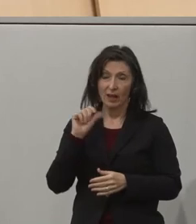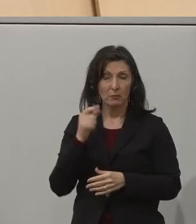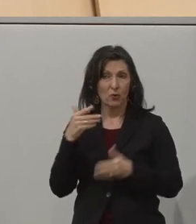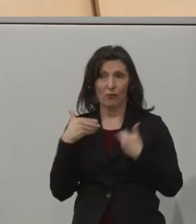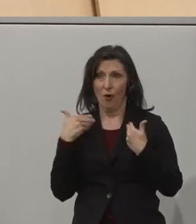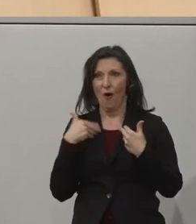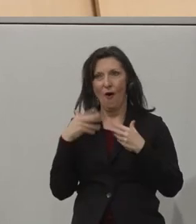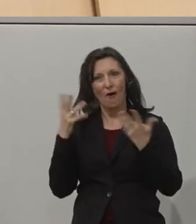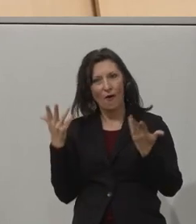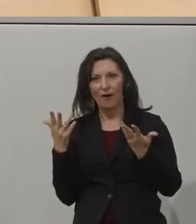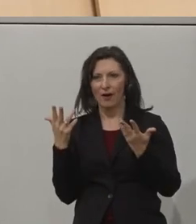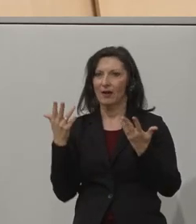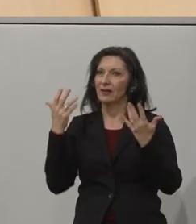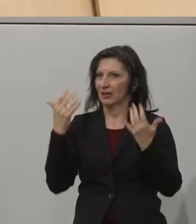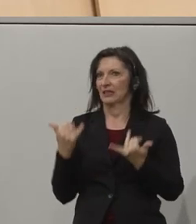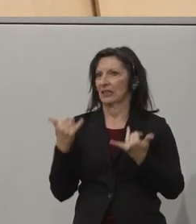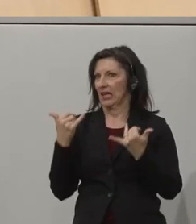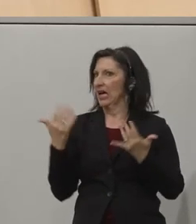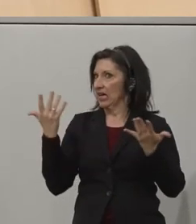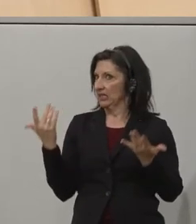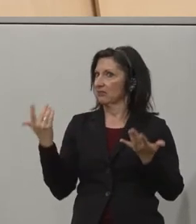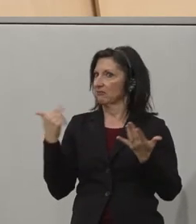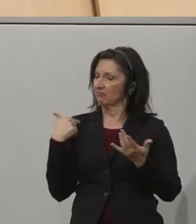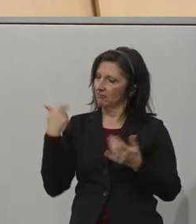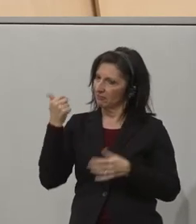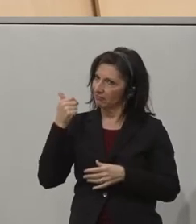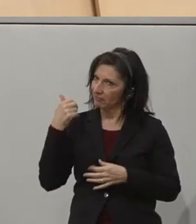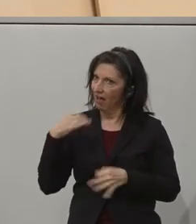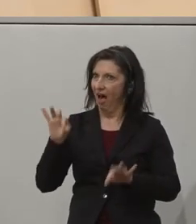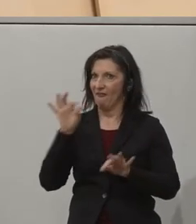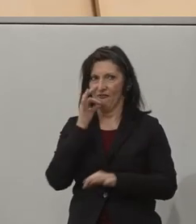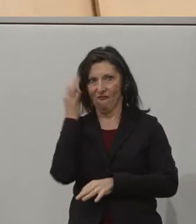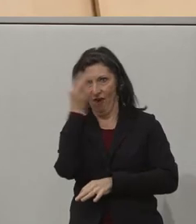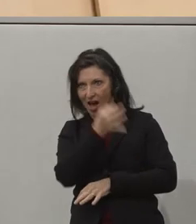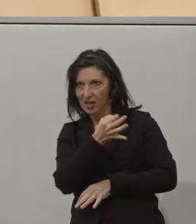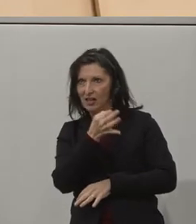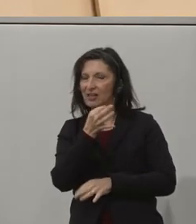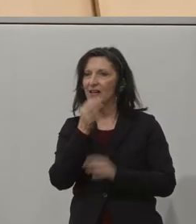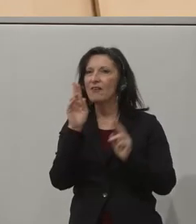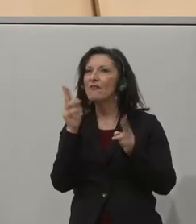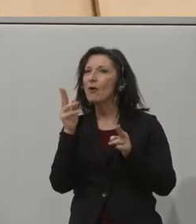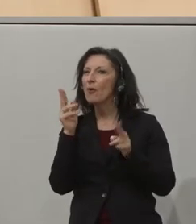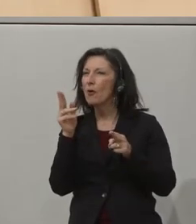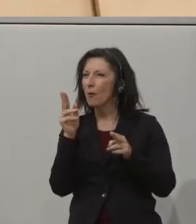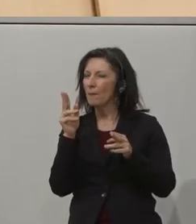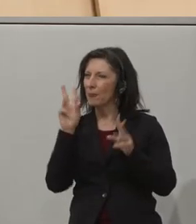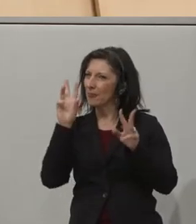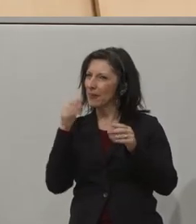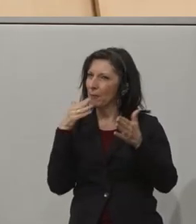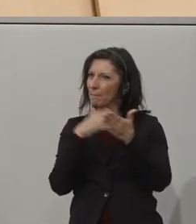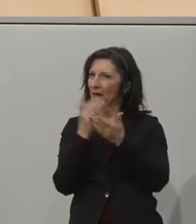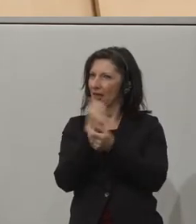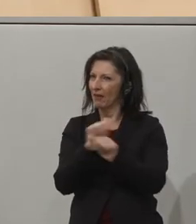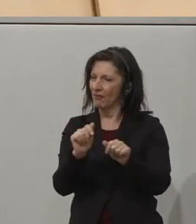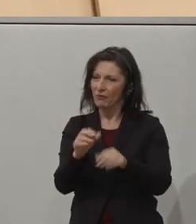dass ich zu diesem FabLab Fragen stellen habe dürfen. Denn gerade die Barrierefreiheit ist mir ein